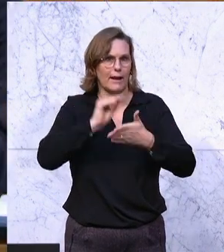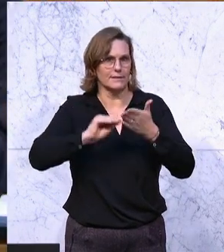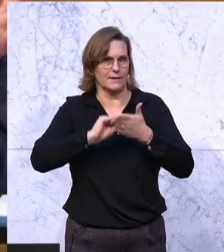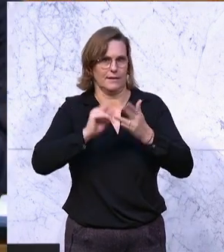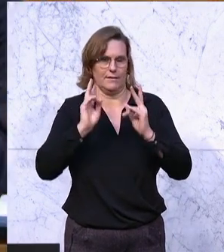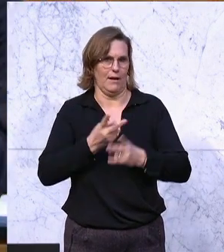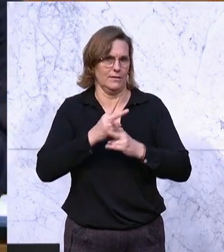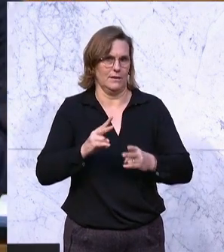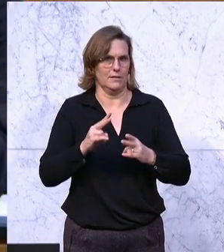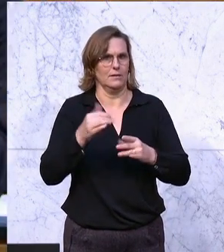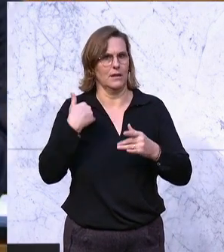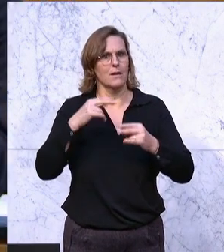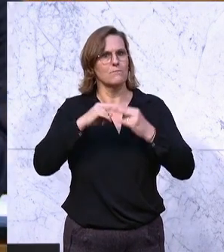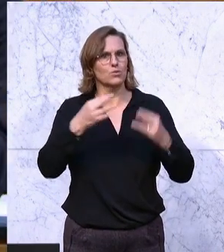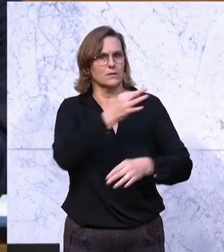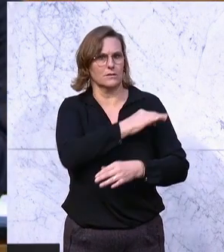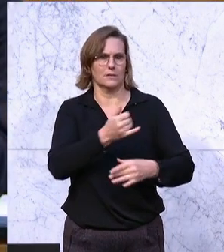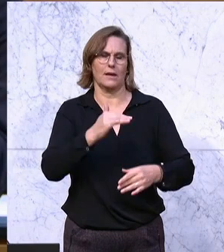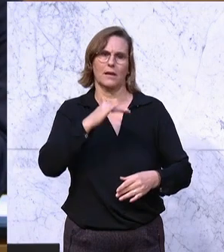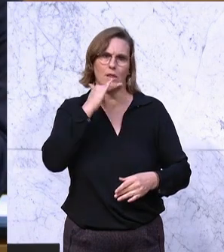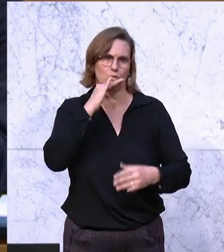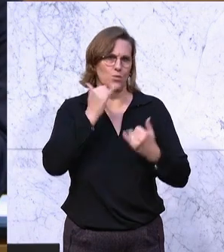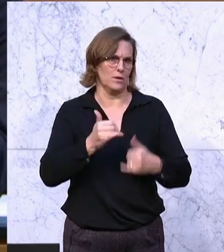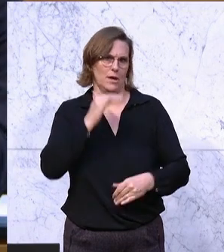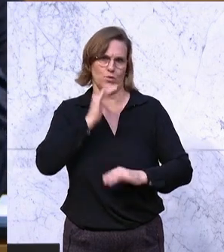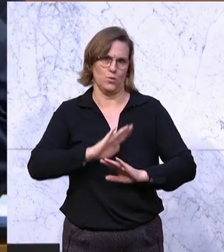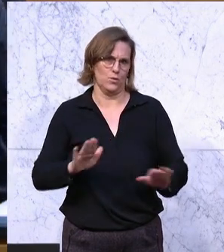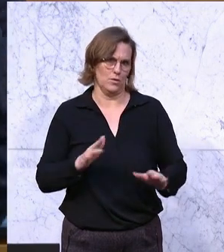Bundeskanzlers zu versuchen, genug ist genug, Herr Präsident.